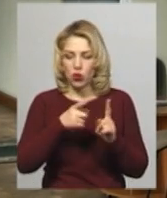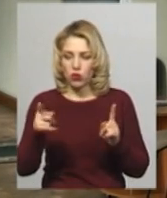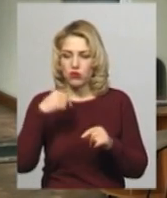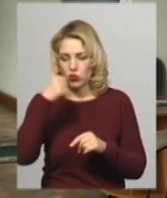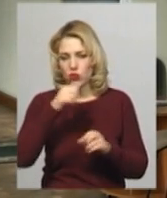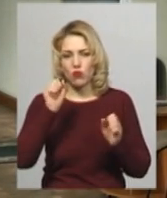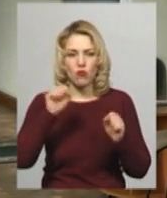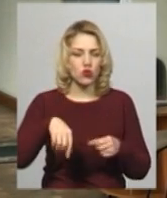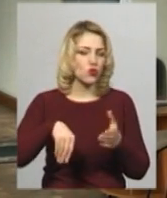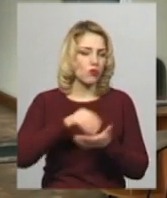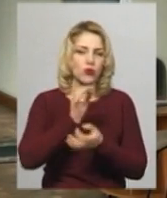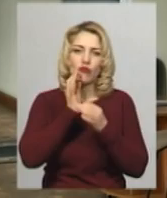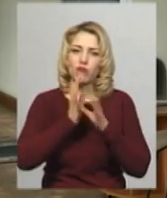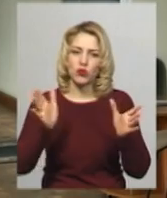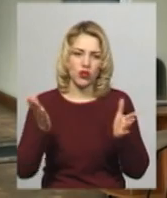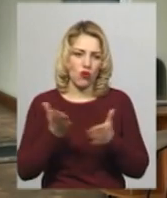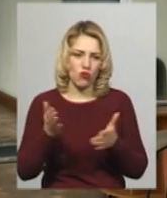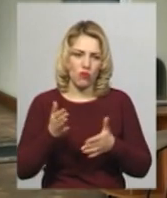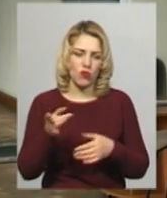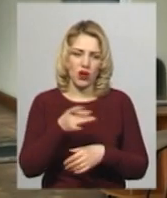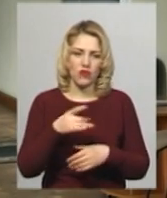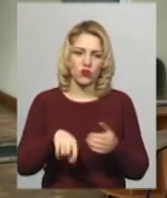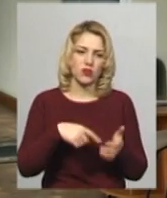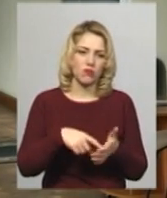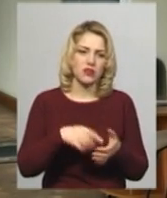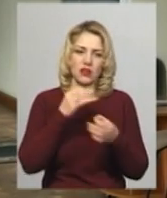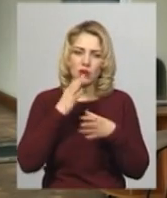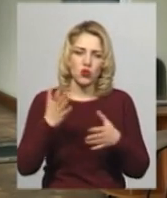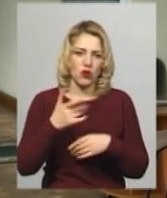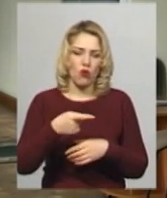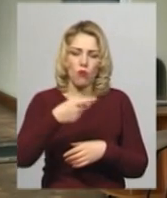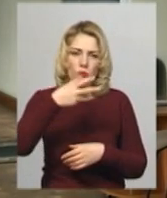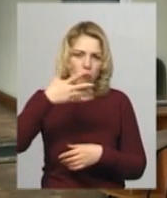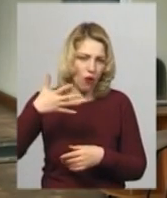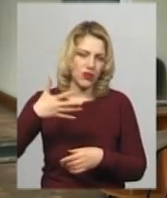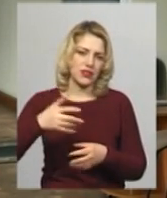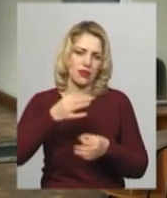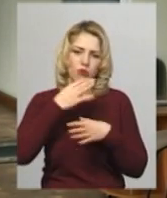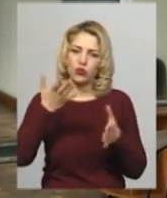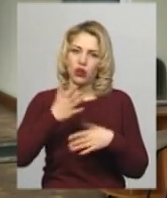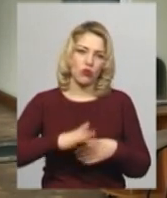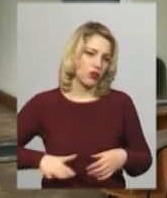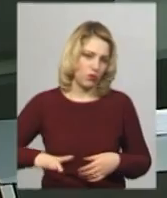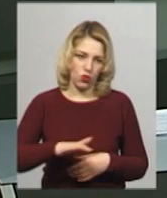квартиру. В будь-якому мікрорайоні нашого міста, на будь-якому поверсі, будь-якої площі.